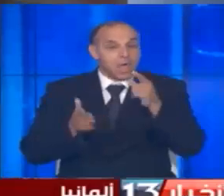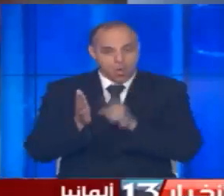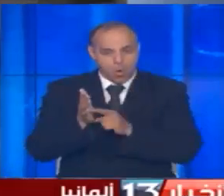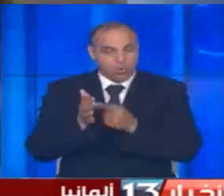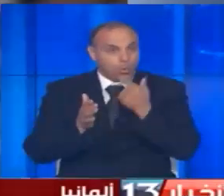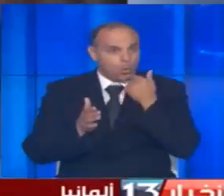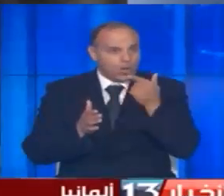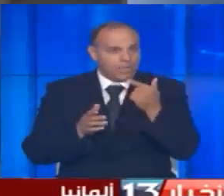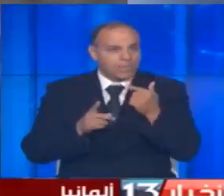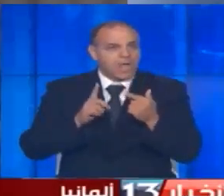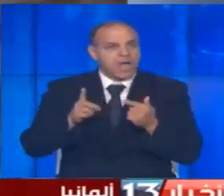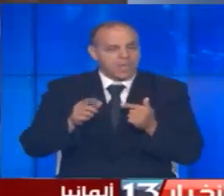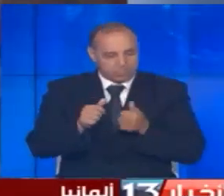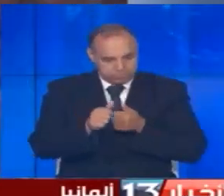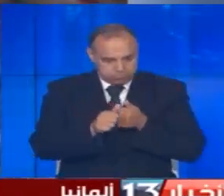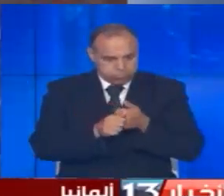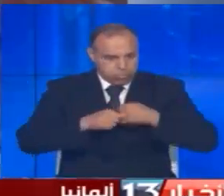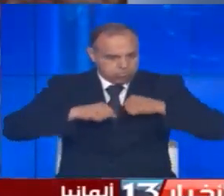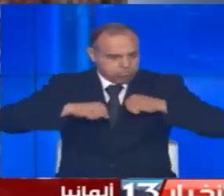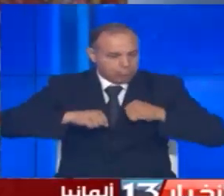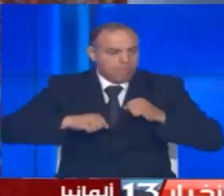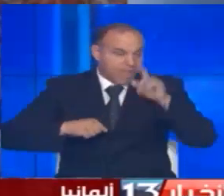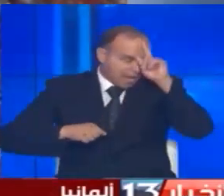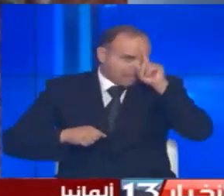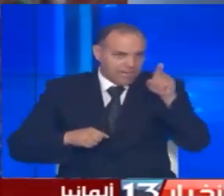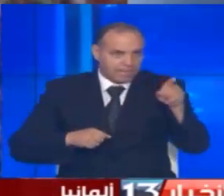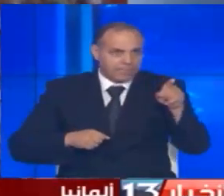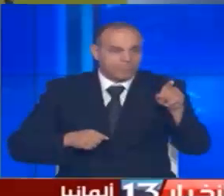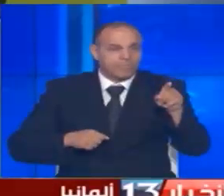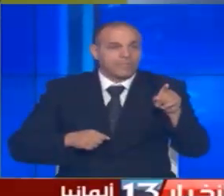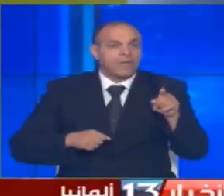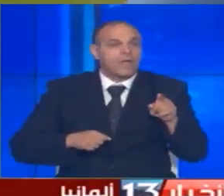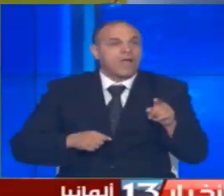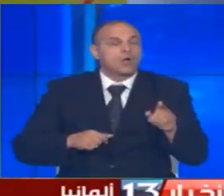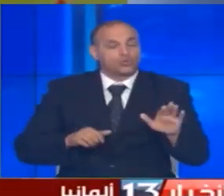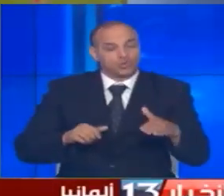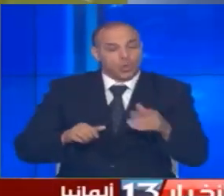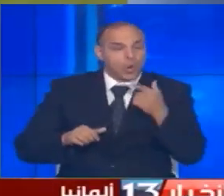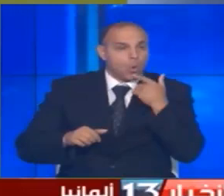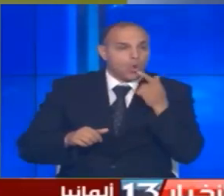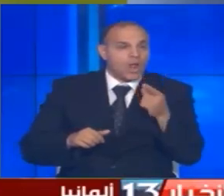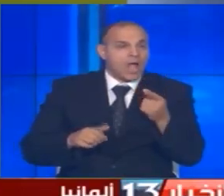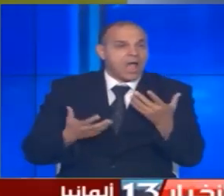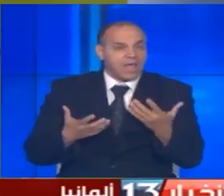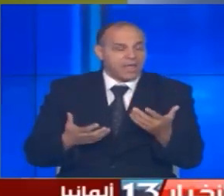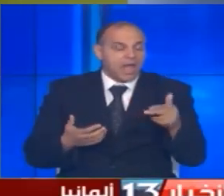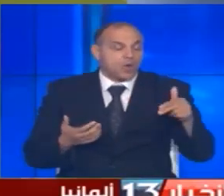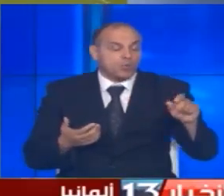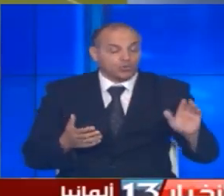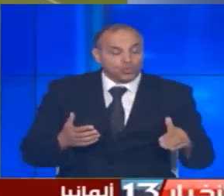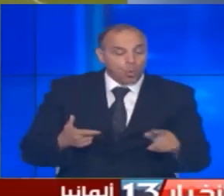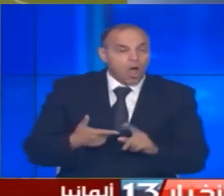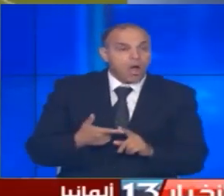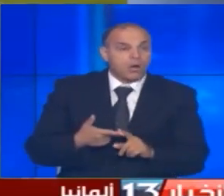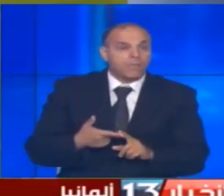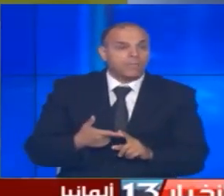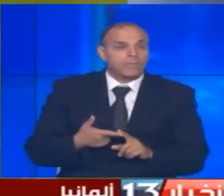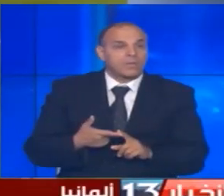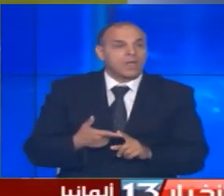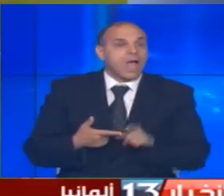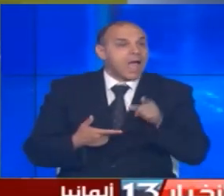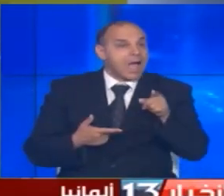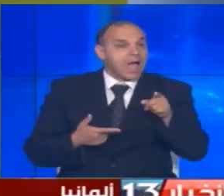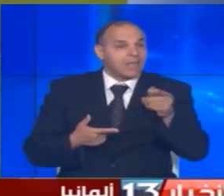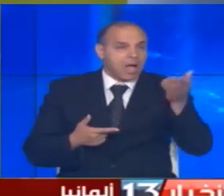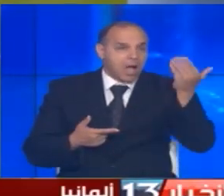خلاله على أنه سيتابع الهيملة محليا فبقيادة الفني الكرواطي الطموح نيكو كوفاتش النجم السابق للفريق الذي